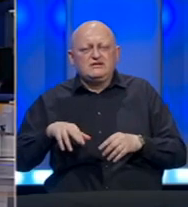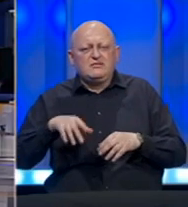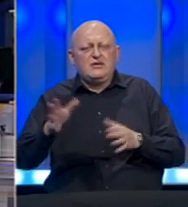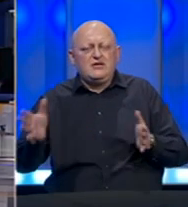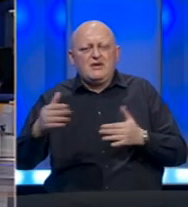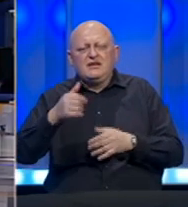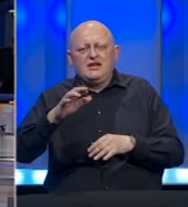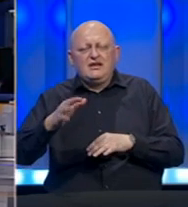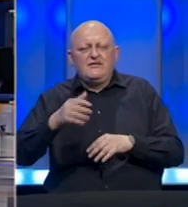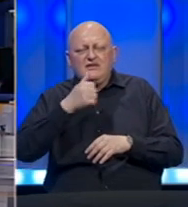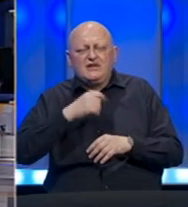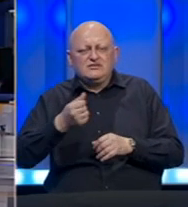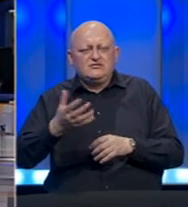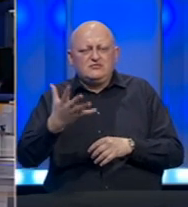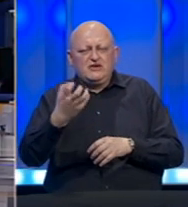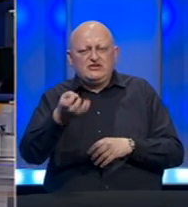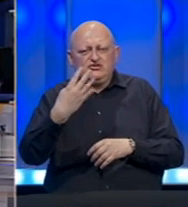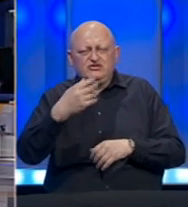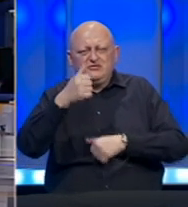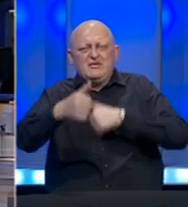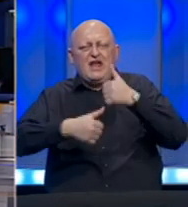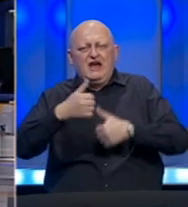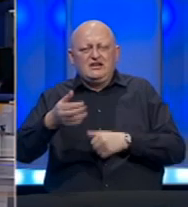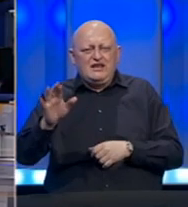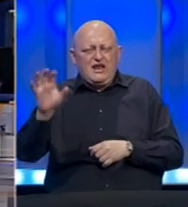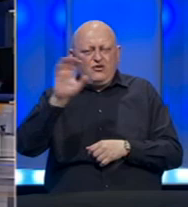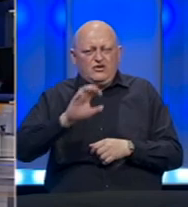pomoći u vrijednosti 540 milijardi evra.